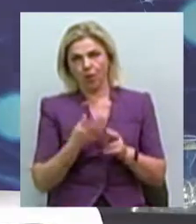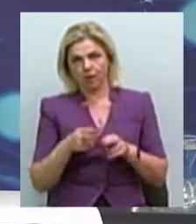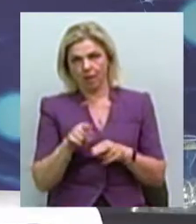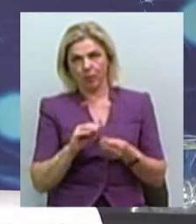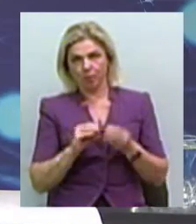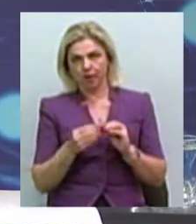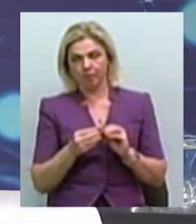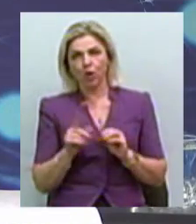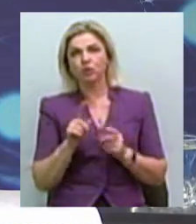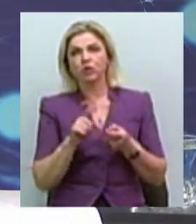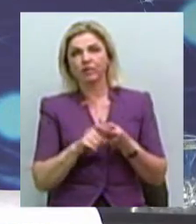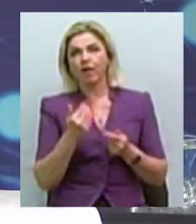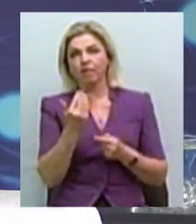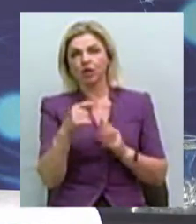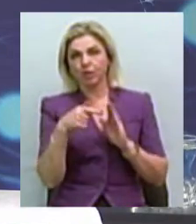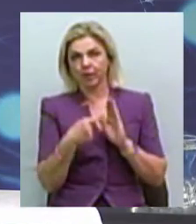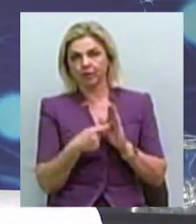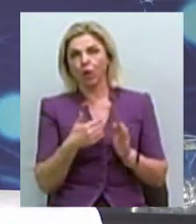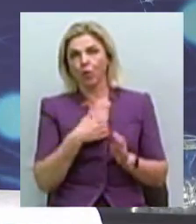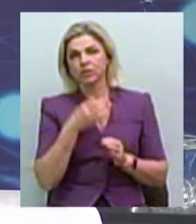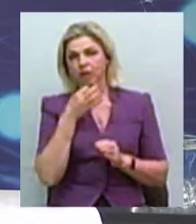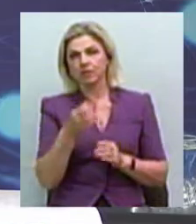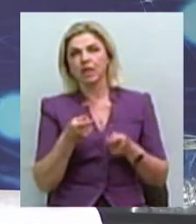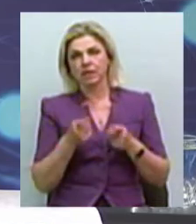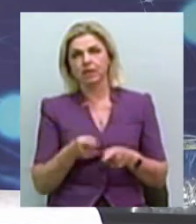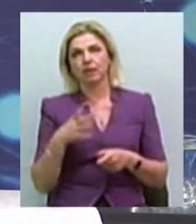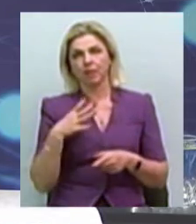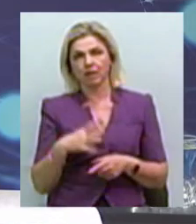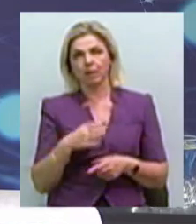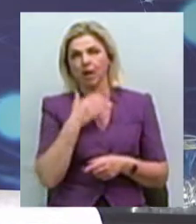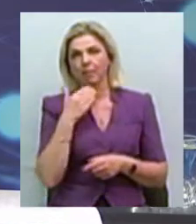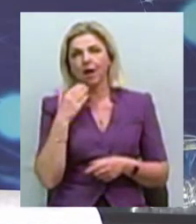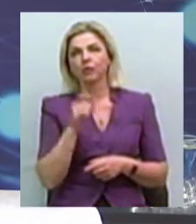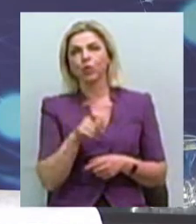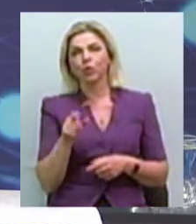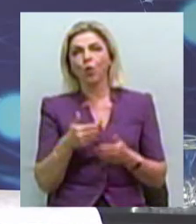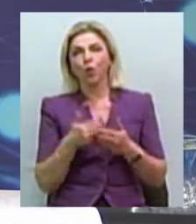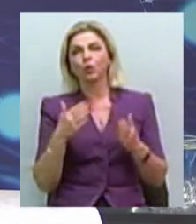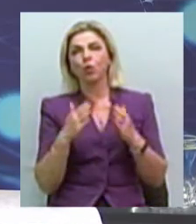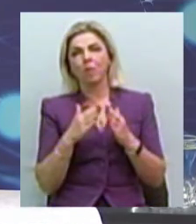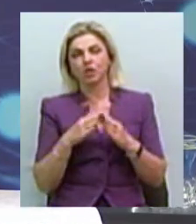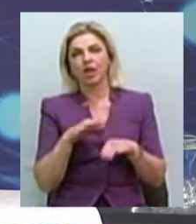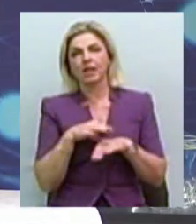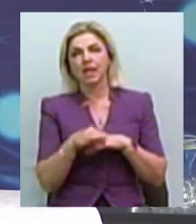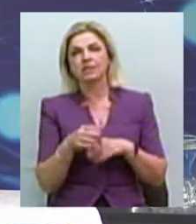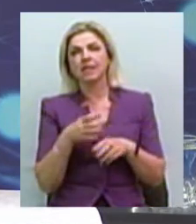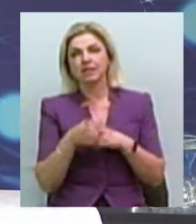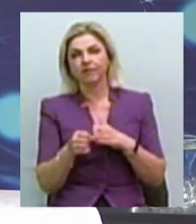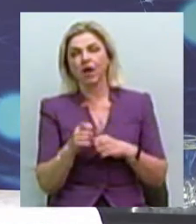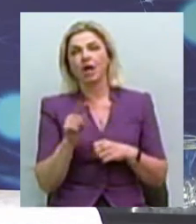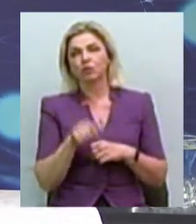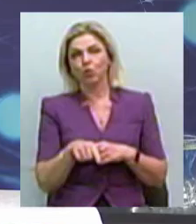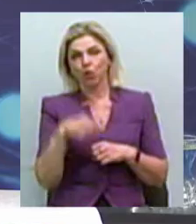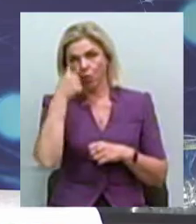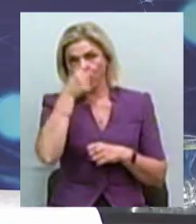стосується вашого питання, то хочу сказати, що дійсно потерпають багато осіб від домашнього насильства. Що стосується цього